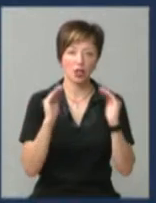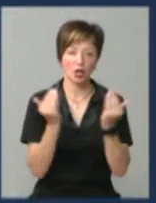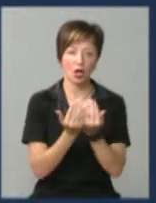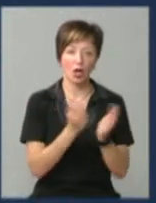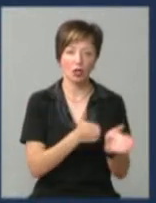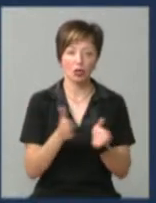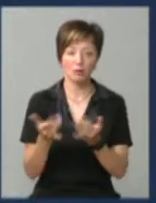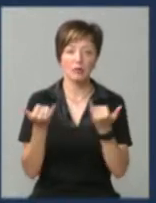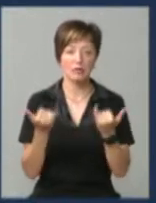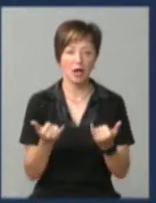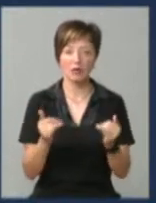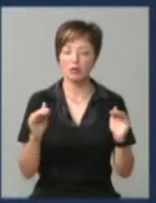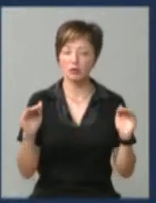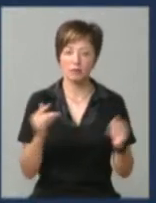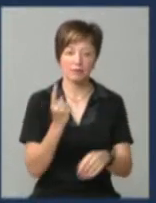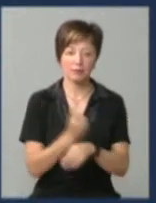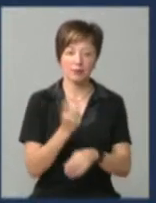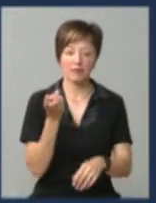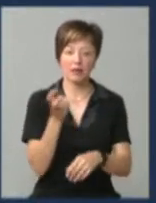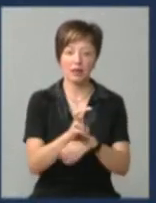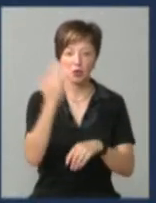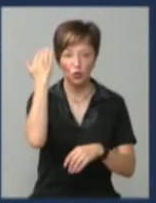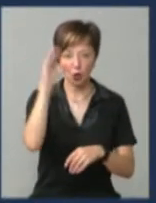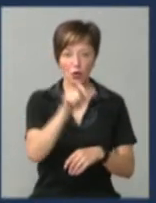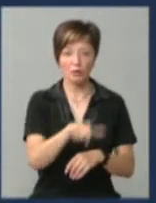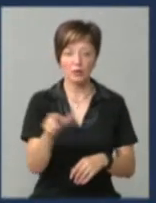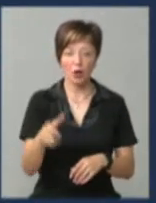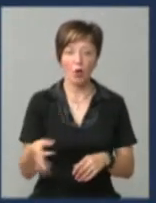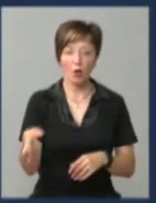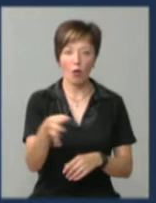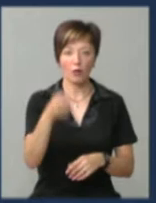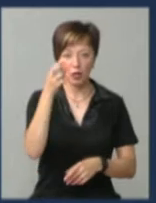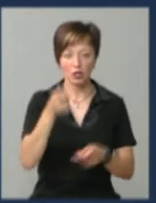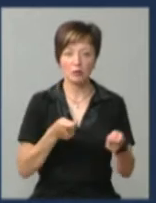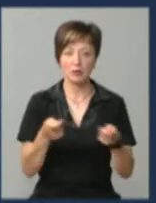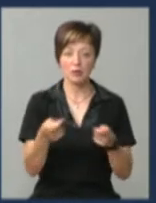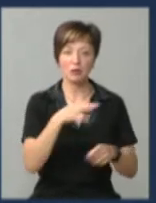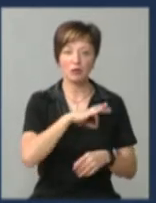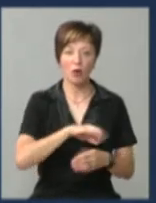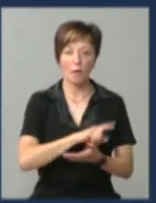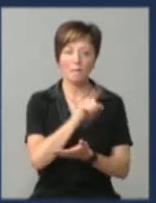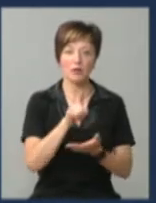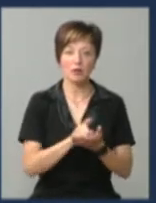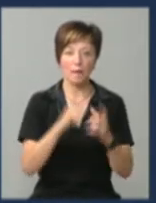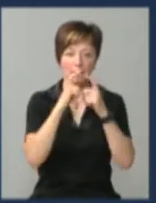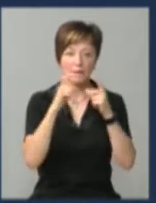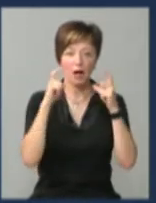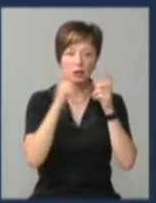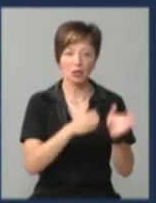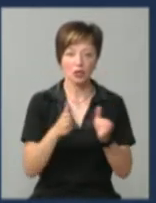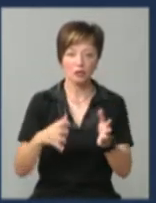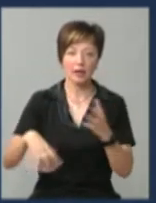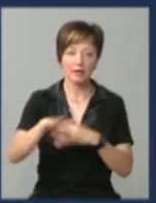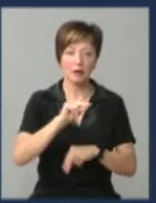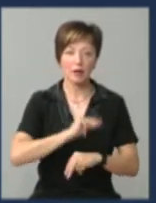Зараз обмежений вхід сторонніх осіб. В приміщенні обласної адміністрації застосовується обов'язковий масочний режим для всіх